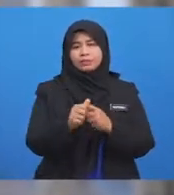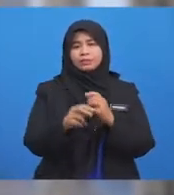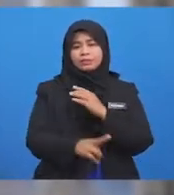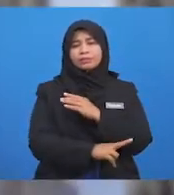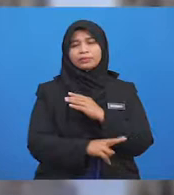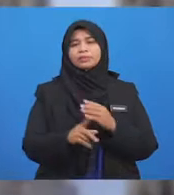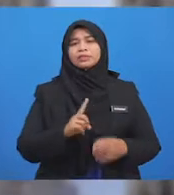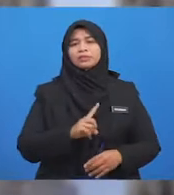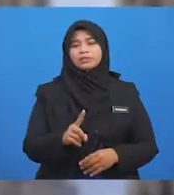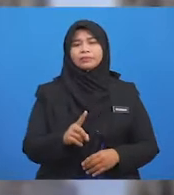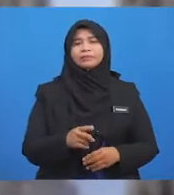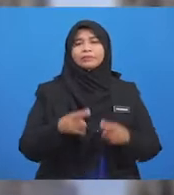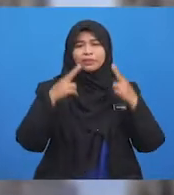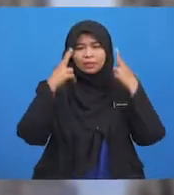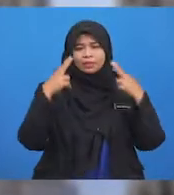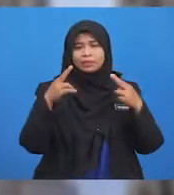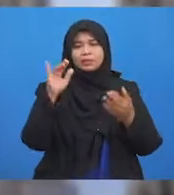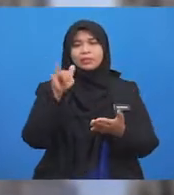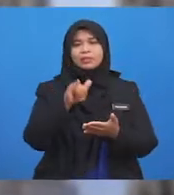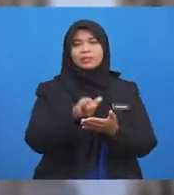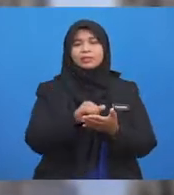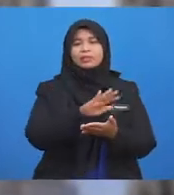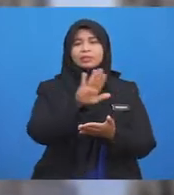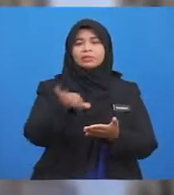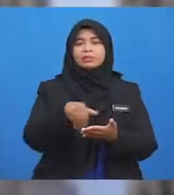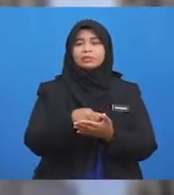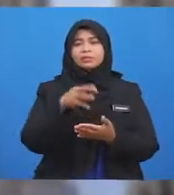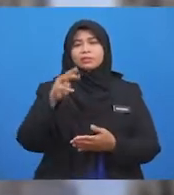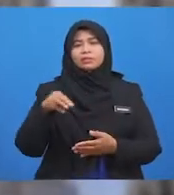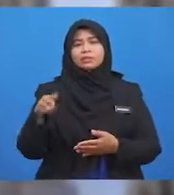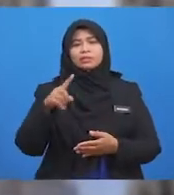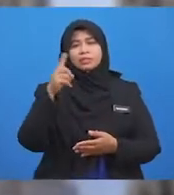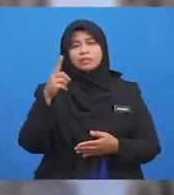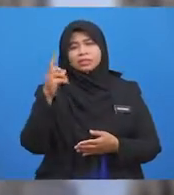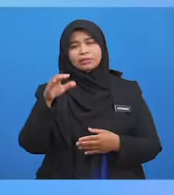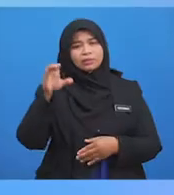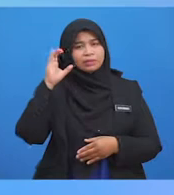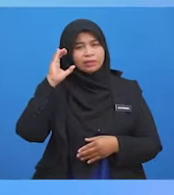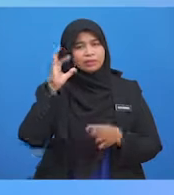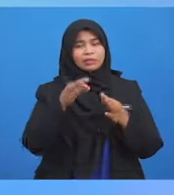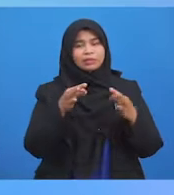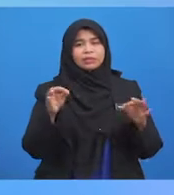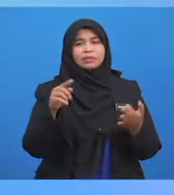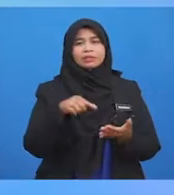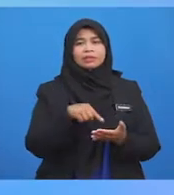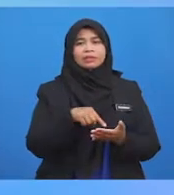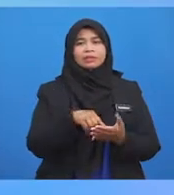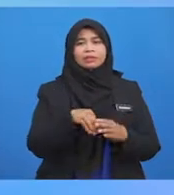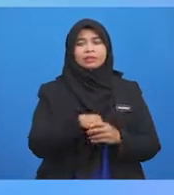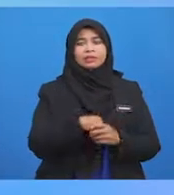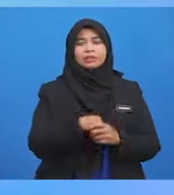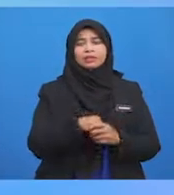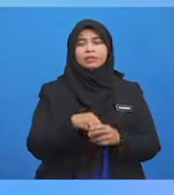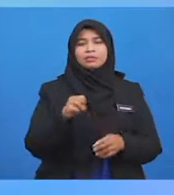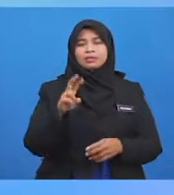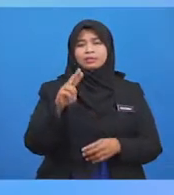Ustazah yakin semua murid selalu mendengar ayat ini Iaitu dalam surah Al-Baqarah